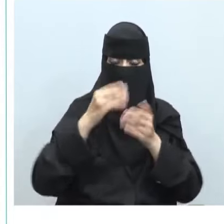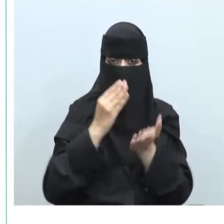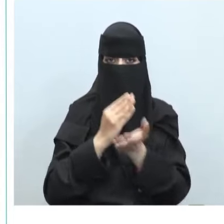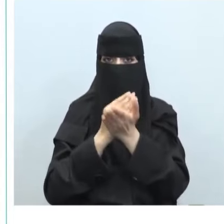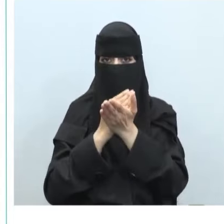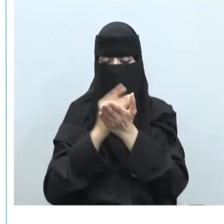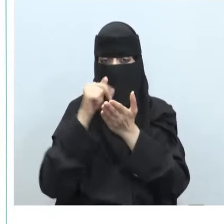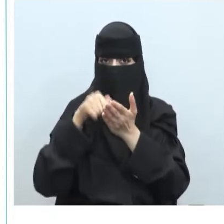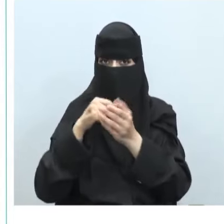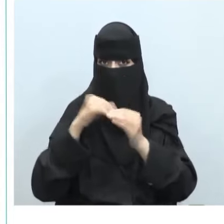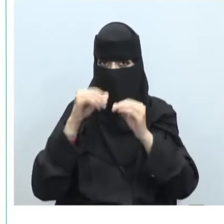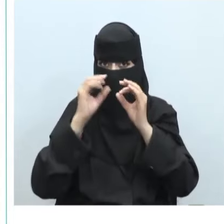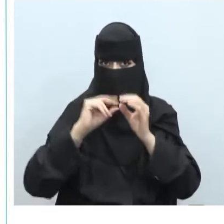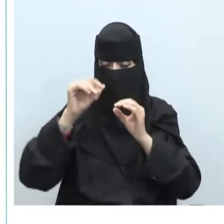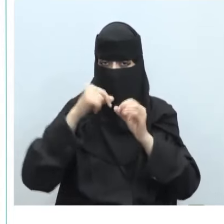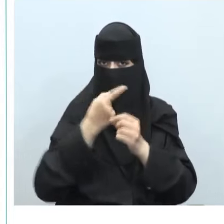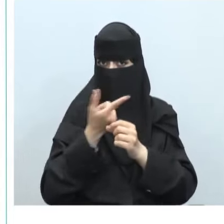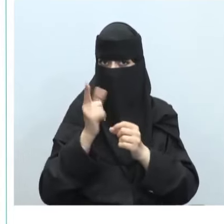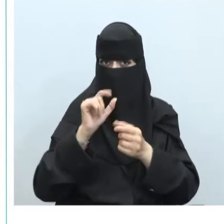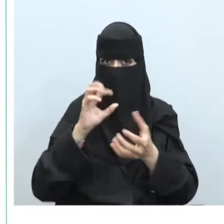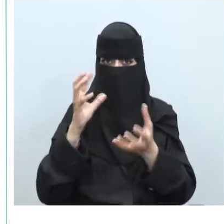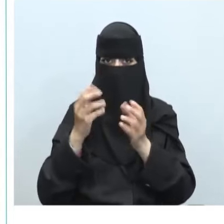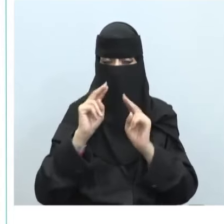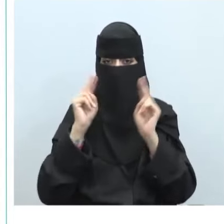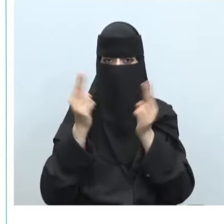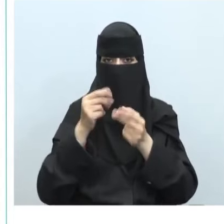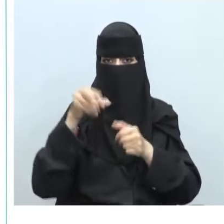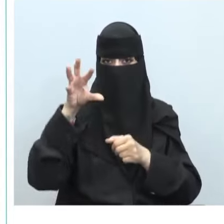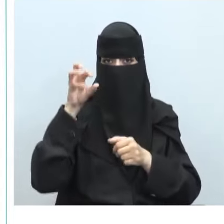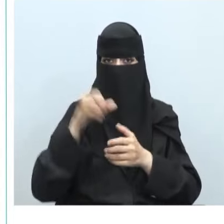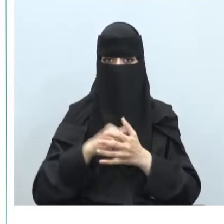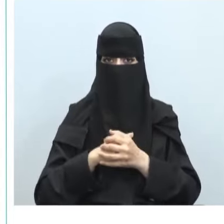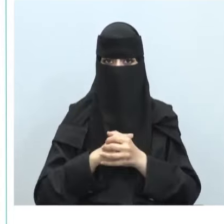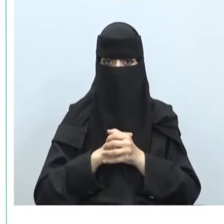بالمصادقات في جميع أنحاء الاتحاد الأوروبي